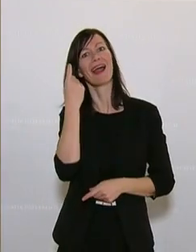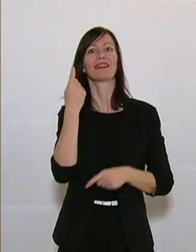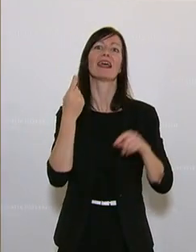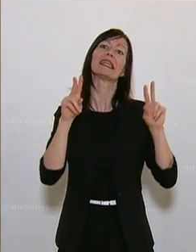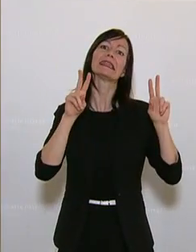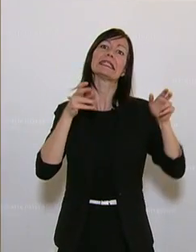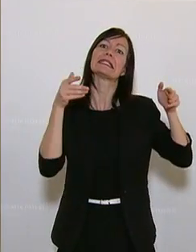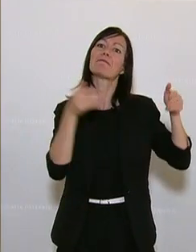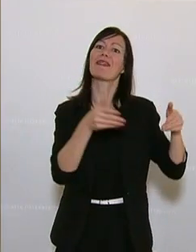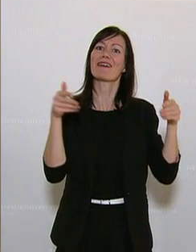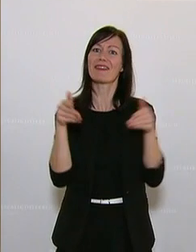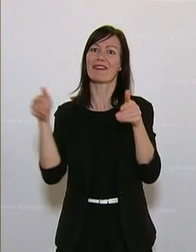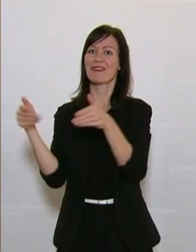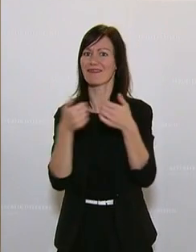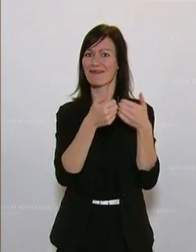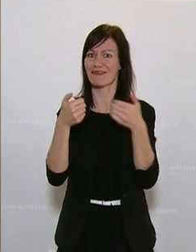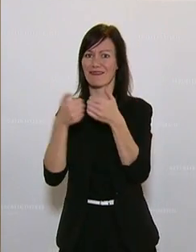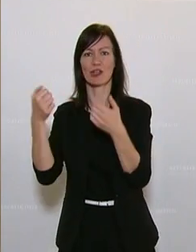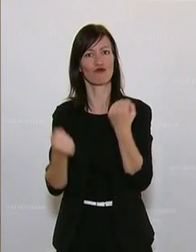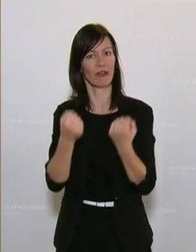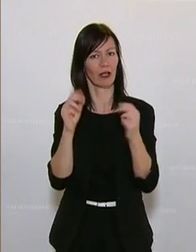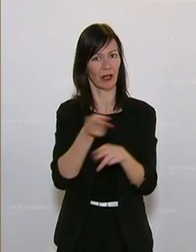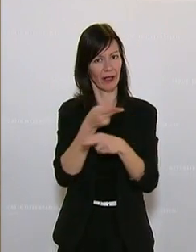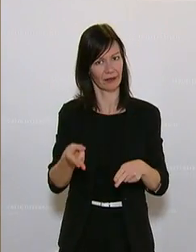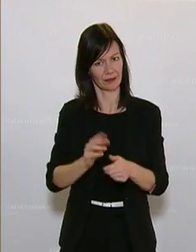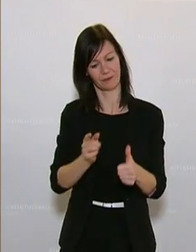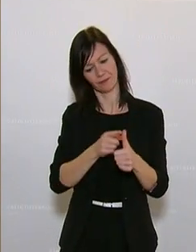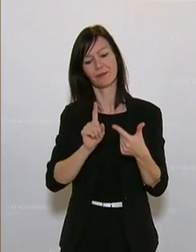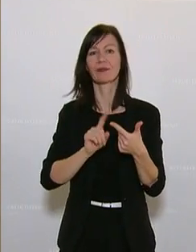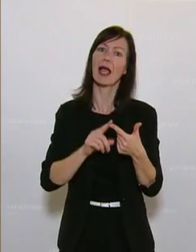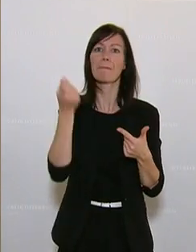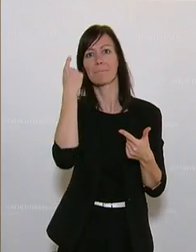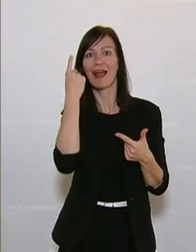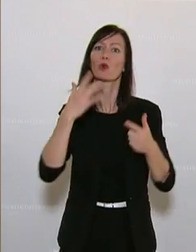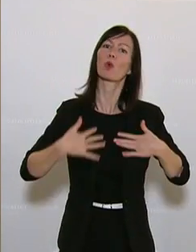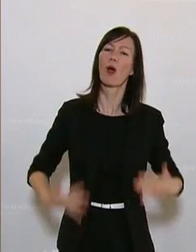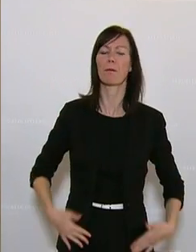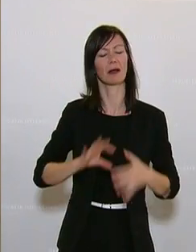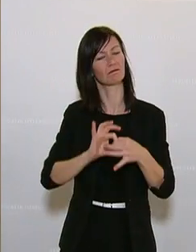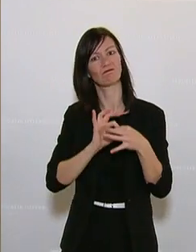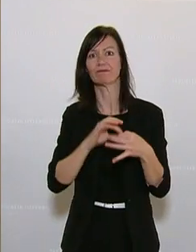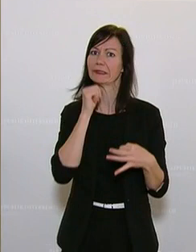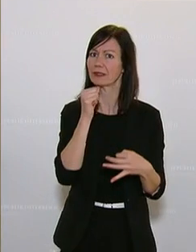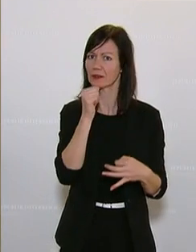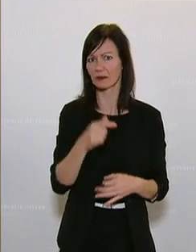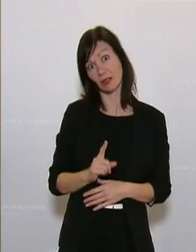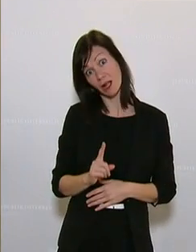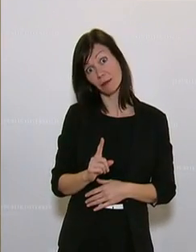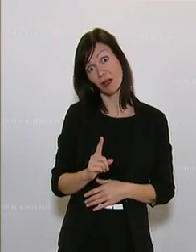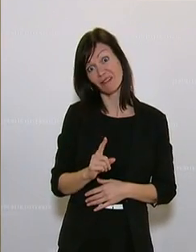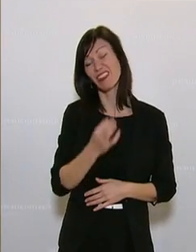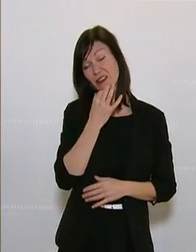würde. Andererseits heißt es, E-Sport sei nicht ausreichend körperlich. Beide Begründungen halten eine genaue